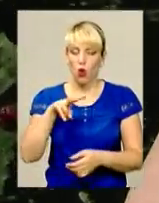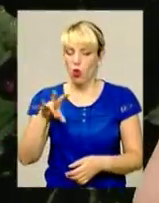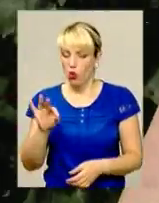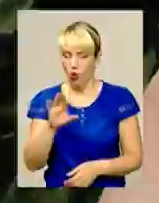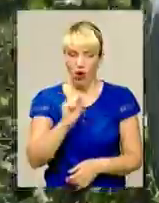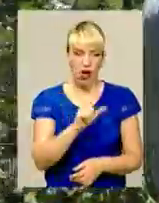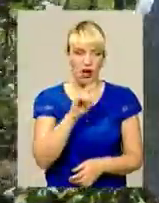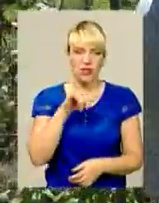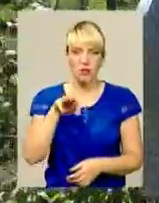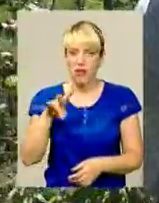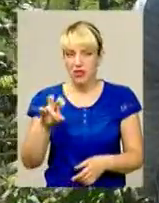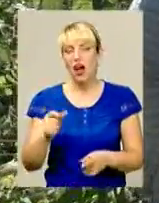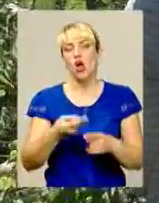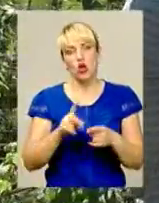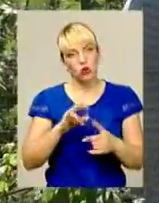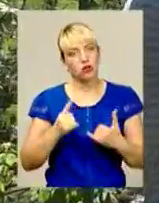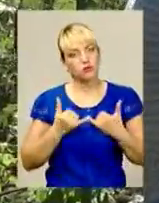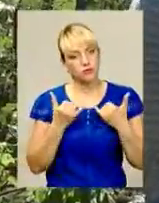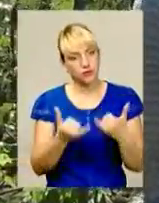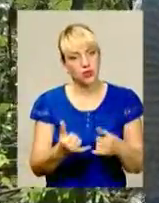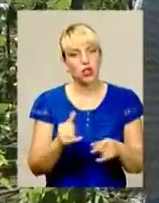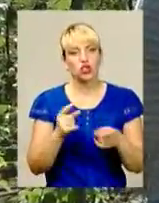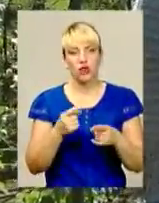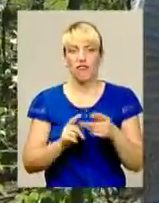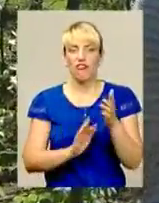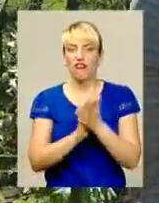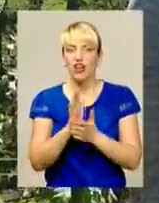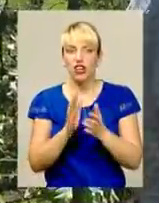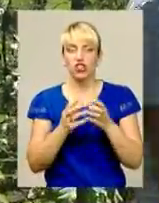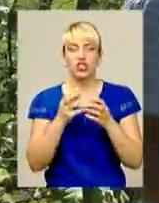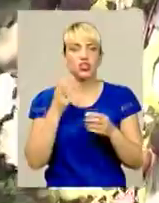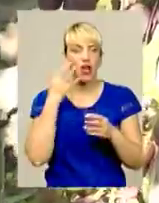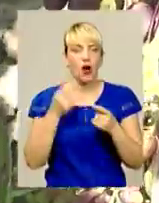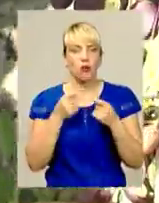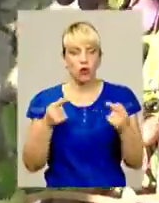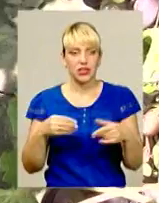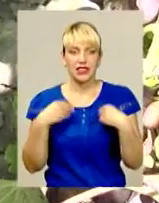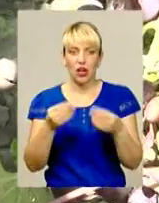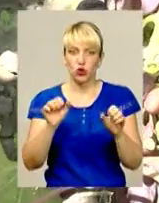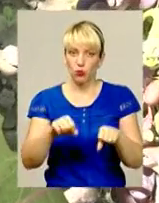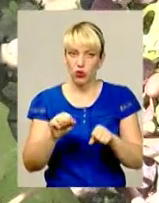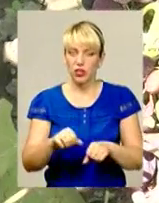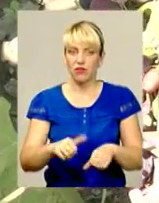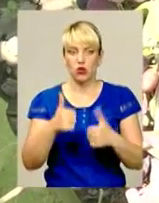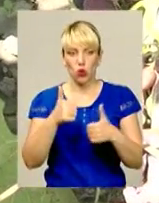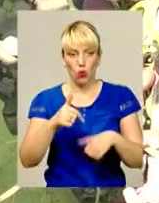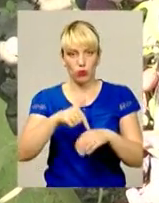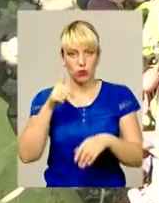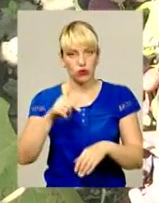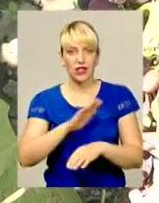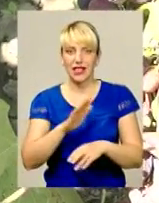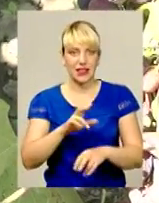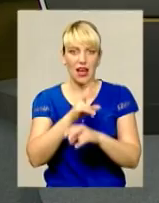такого хобіт чоловіка ставляться все ж із повагою. Тим паче, що вирощені плоди дають родині Грузевичів можливість добре почуватися і не